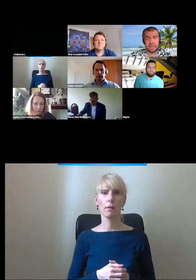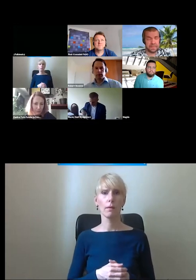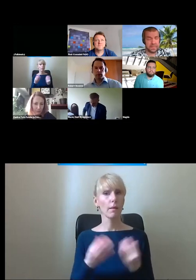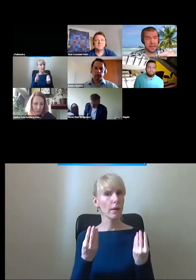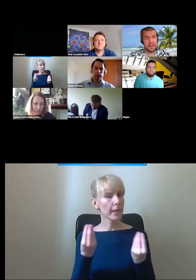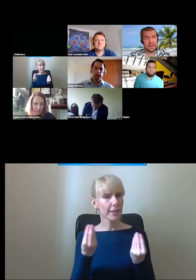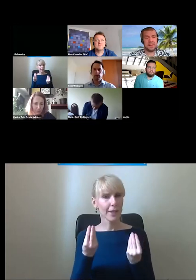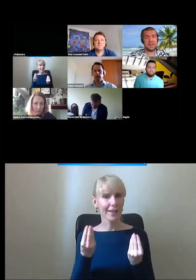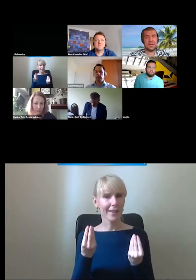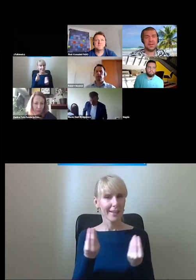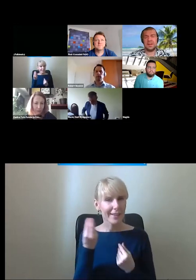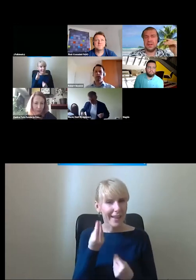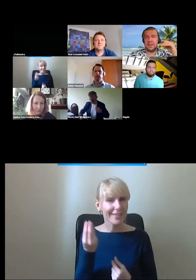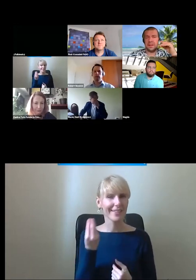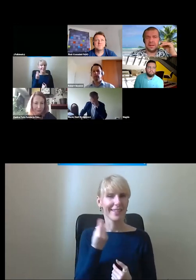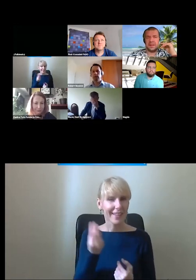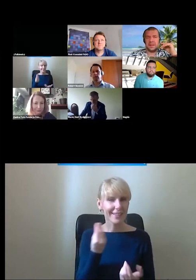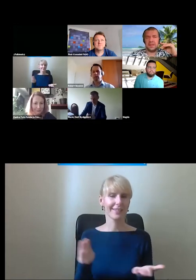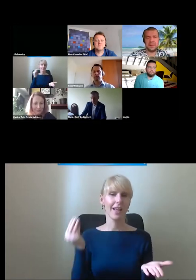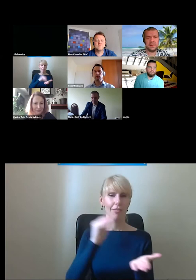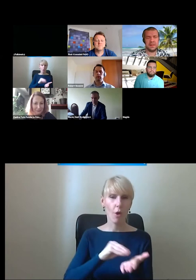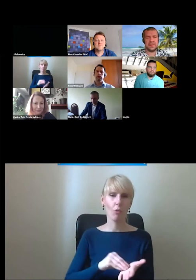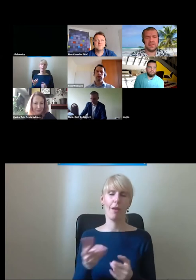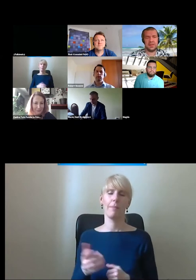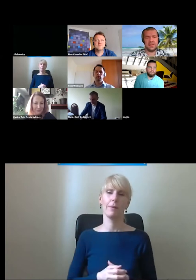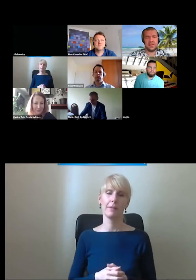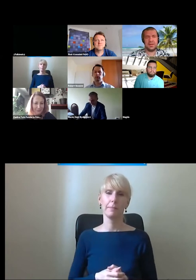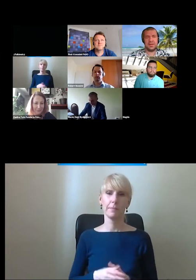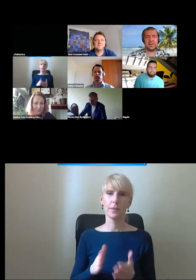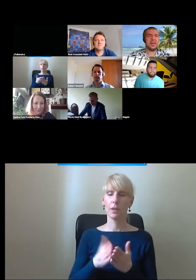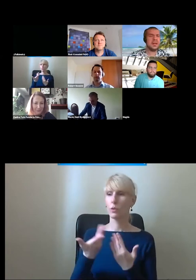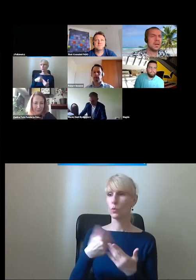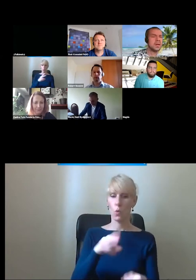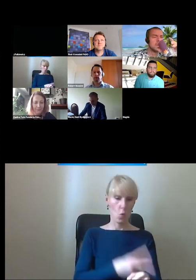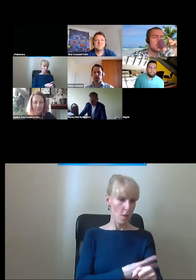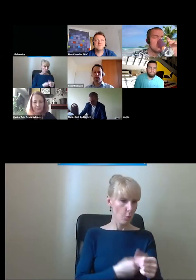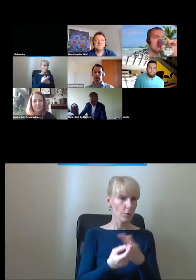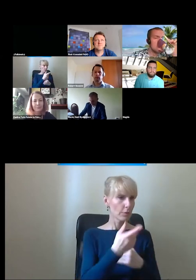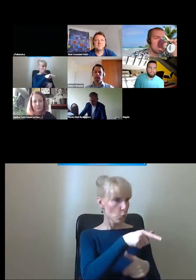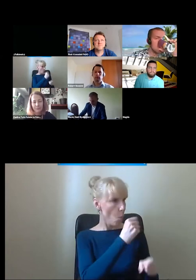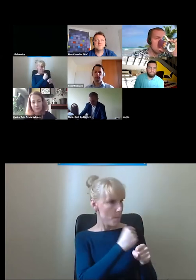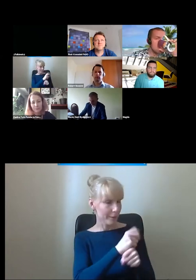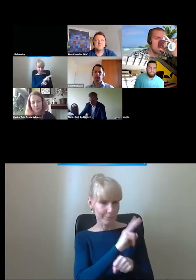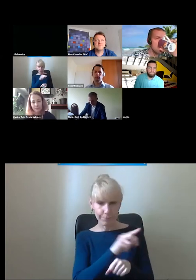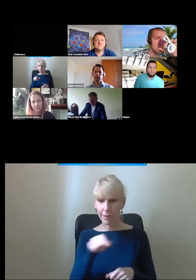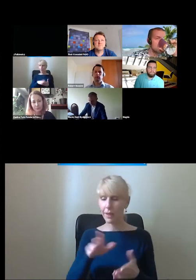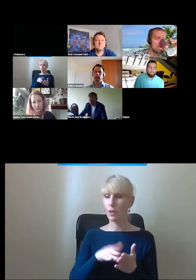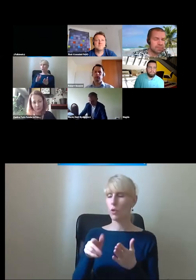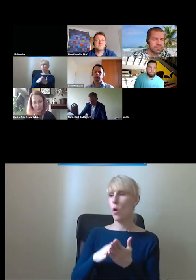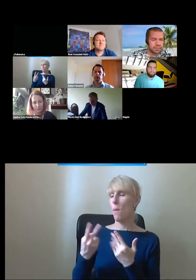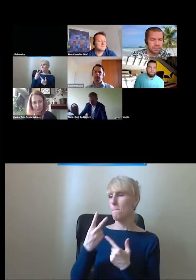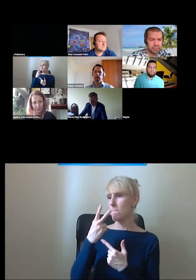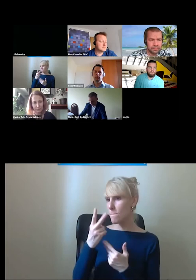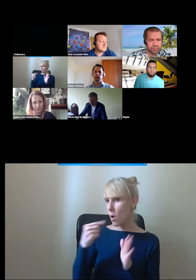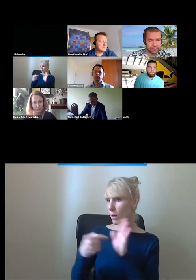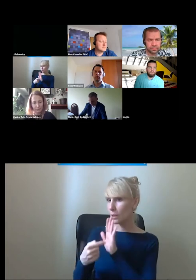słyszałem, bo wydaje mi się, że te anegdoty zawsze dla osób pracujących w urzędach są najbardziej cenne, bo pokazują z perspektywy użytkownika, tak jak